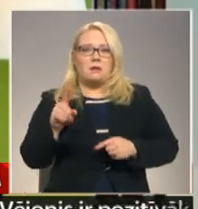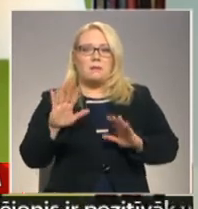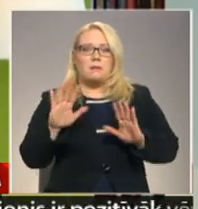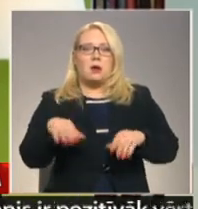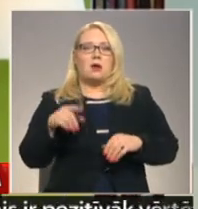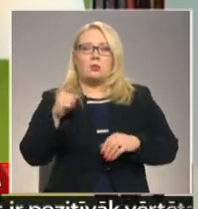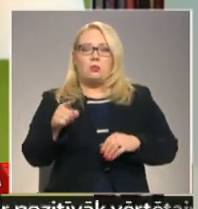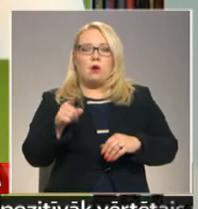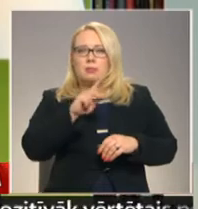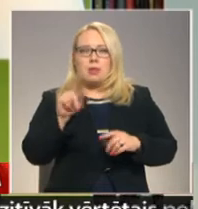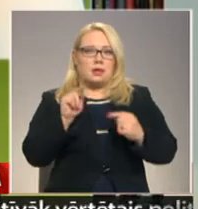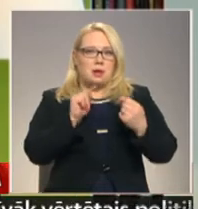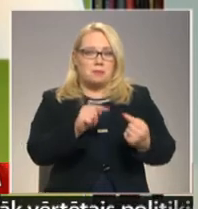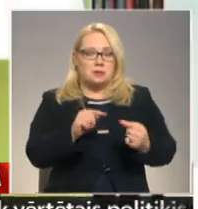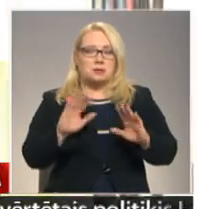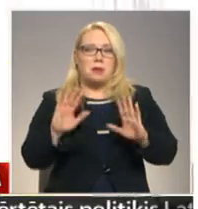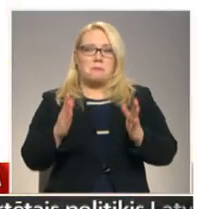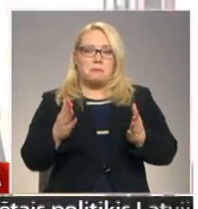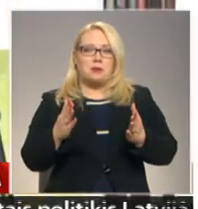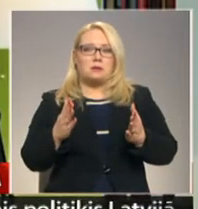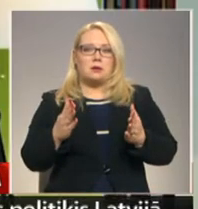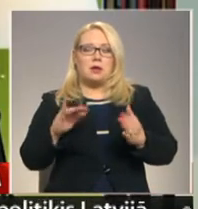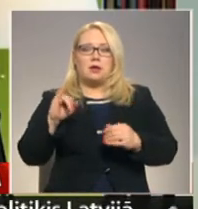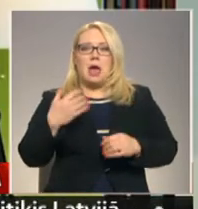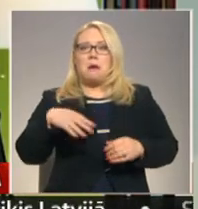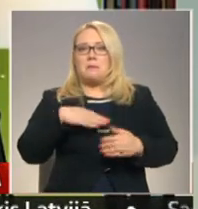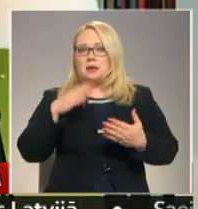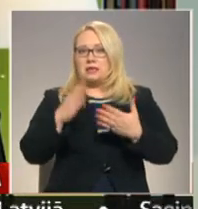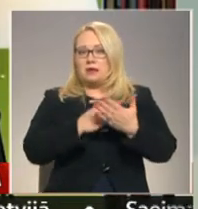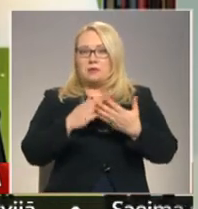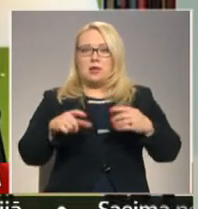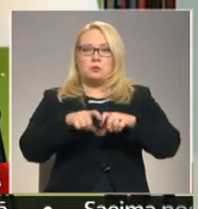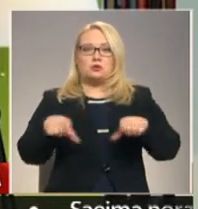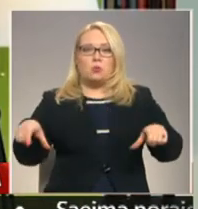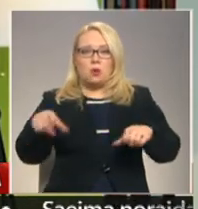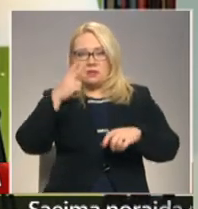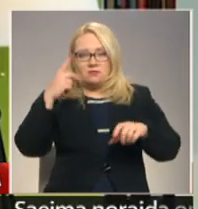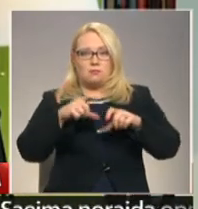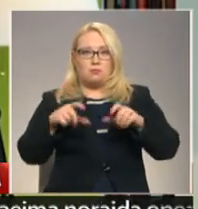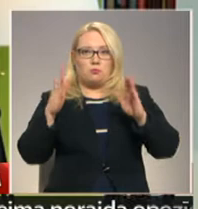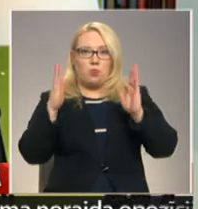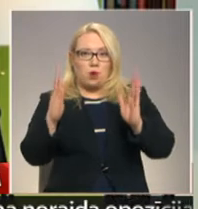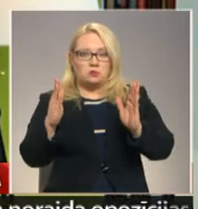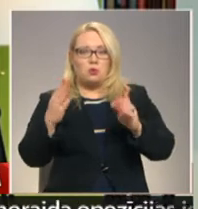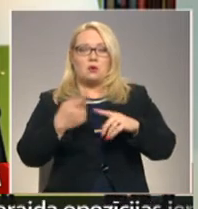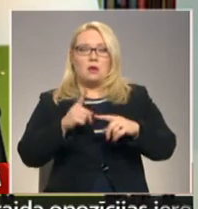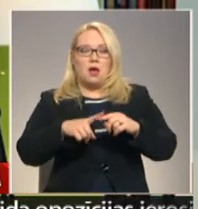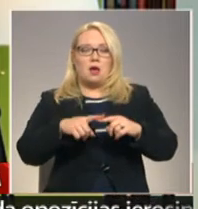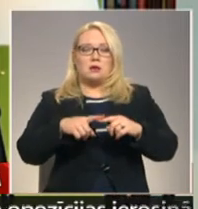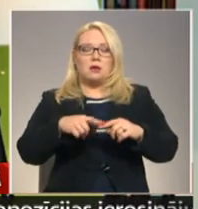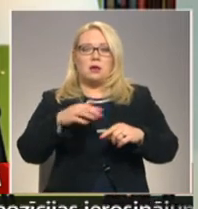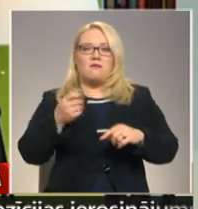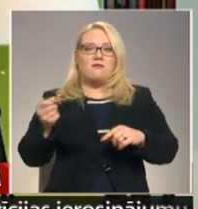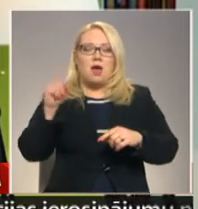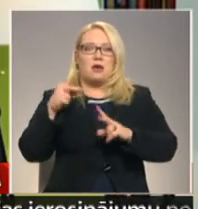pret to noteikti neiebilstam, bet jā, mēs likvidējam šo vidusskolas posmu, tad, protams, vairāku likmi